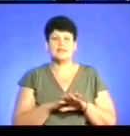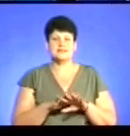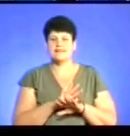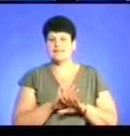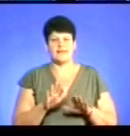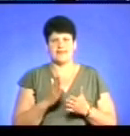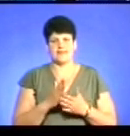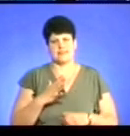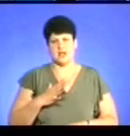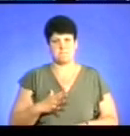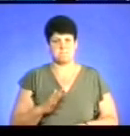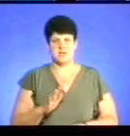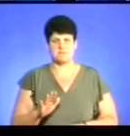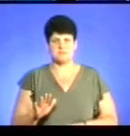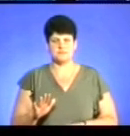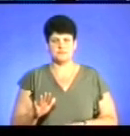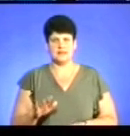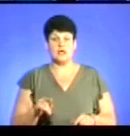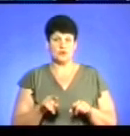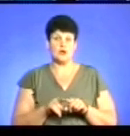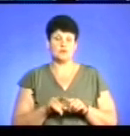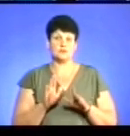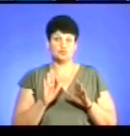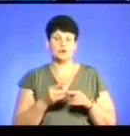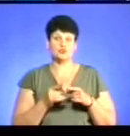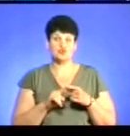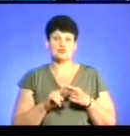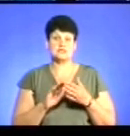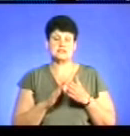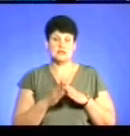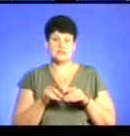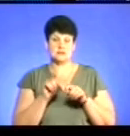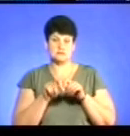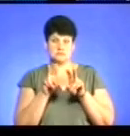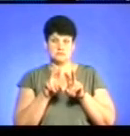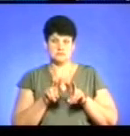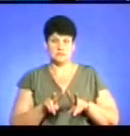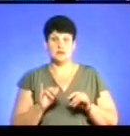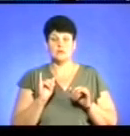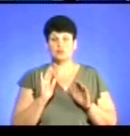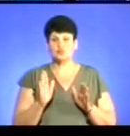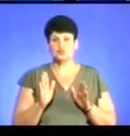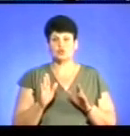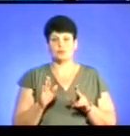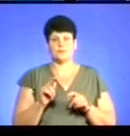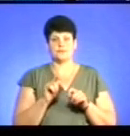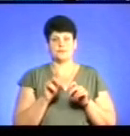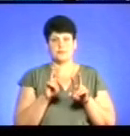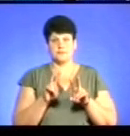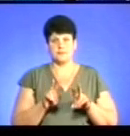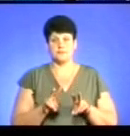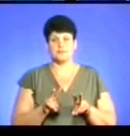терпимим. І однозначно ми будемо цю ситуацію повністю моніторувати і будемо, скажімо, відслідковувати